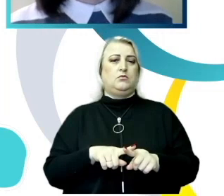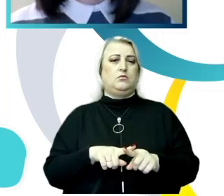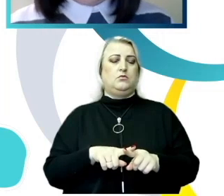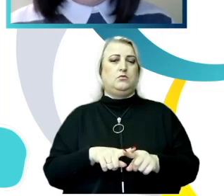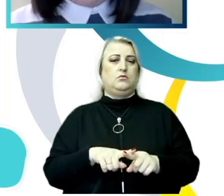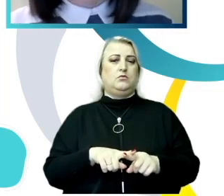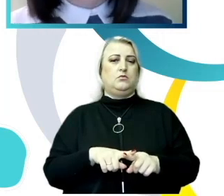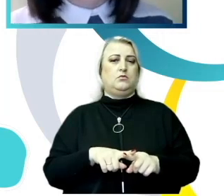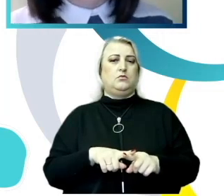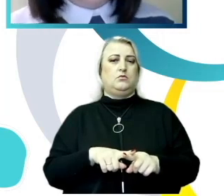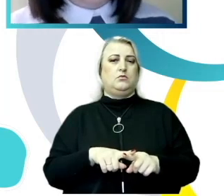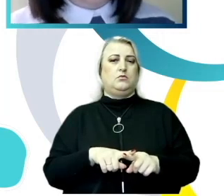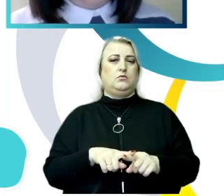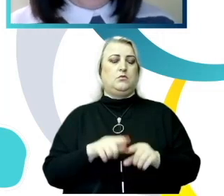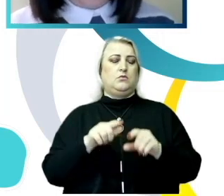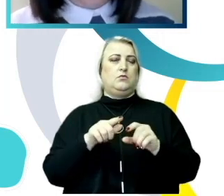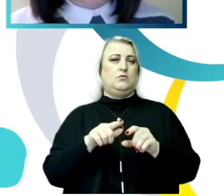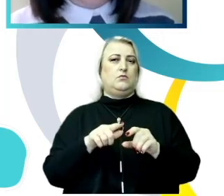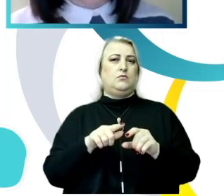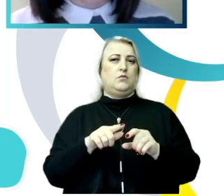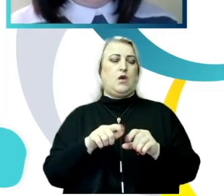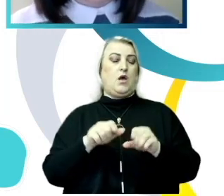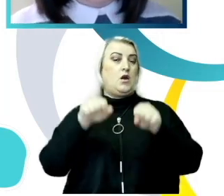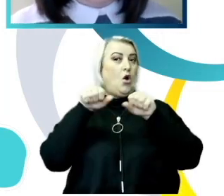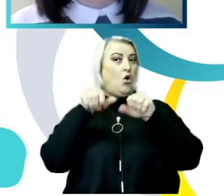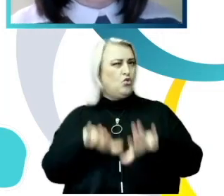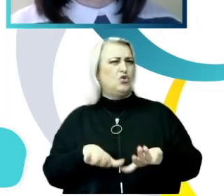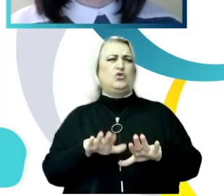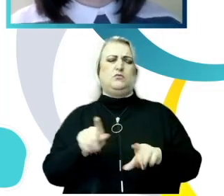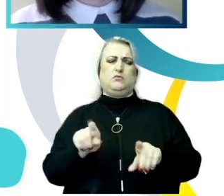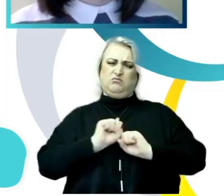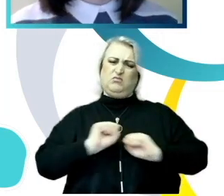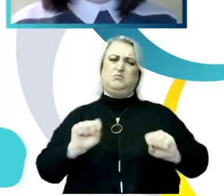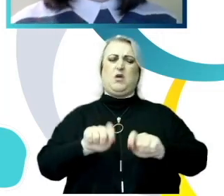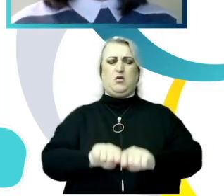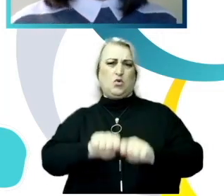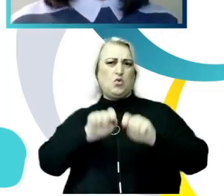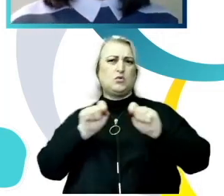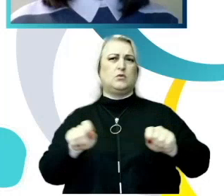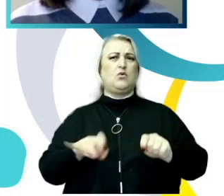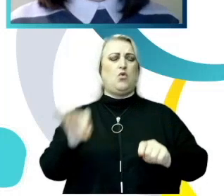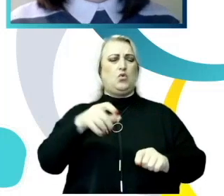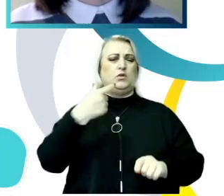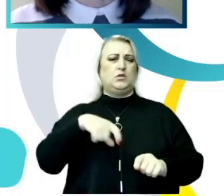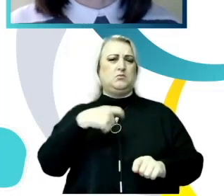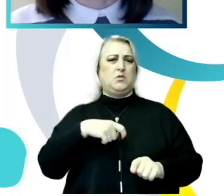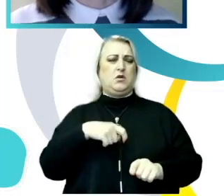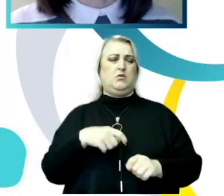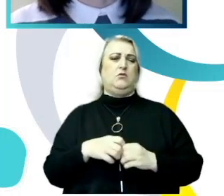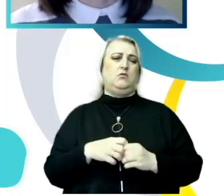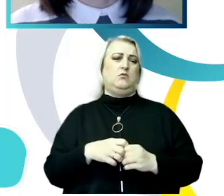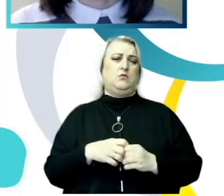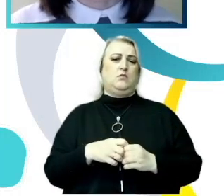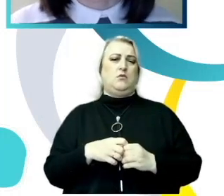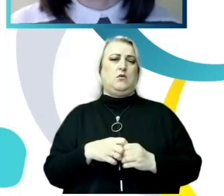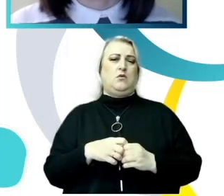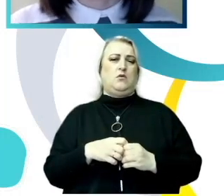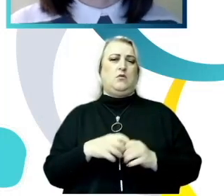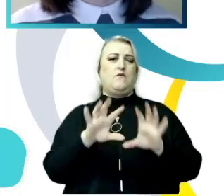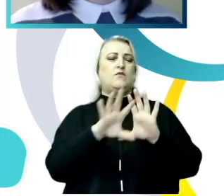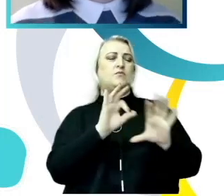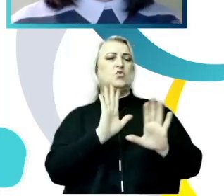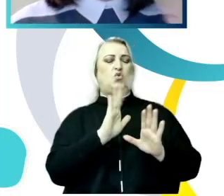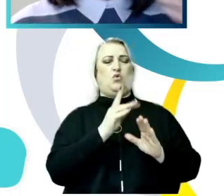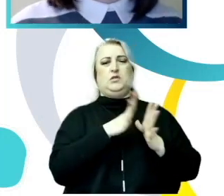decis până la urmă să vorbească despre cazurile de hărțuire cu care s-au confruntat, au preferat să vorbească cu cei apropiați,